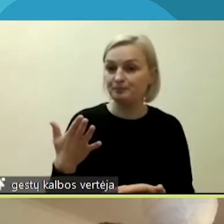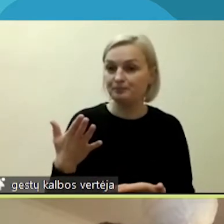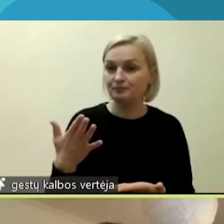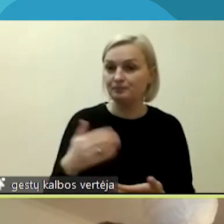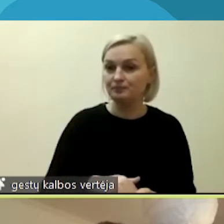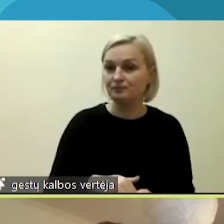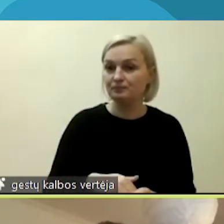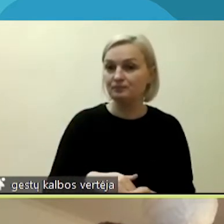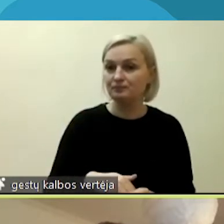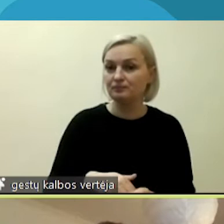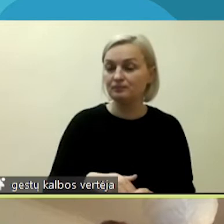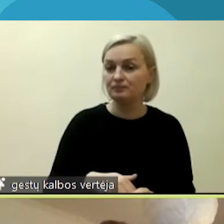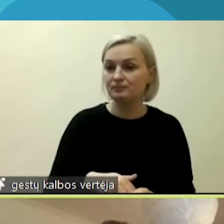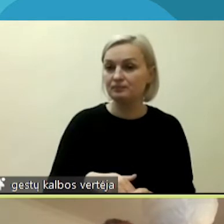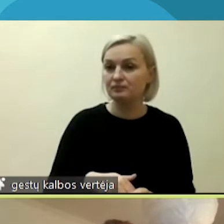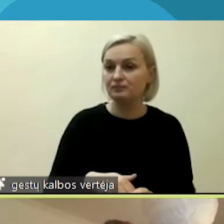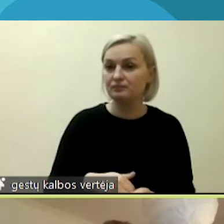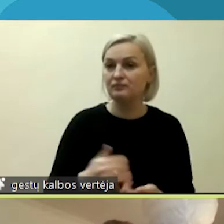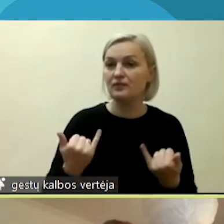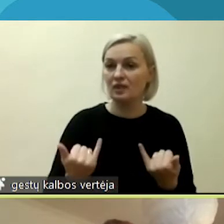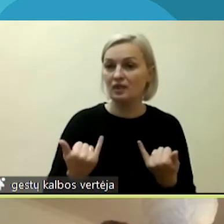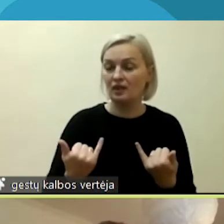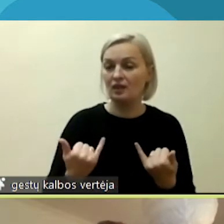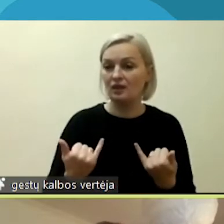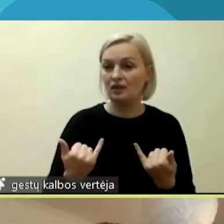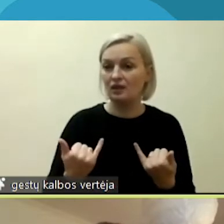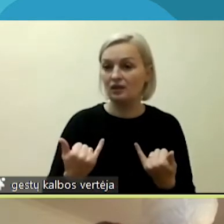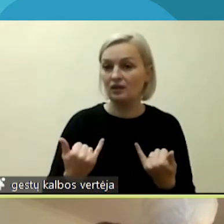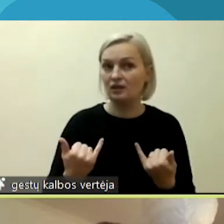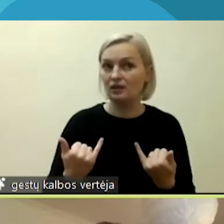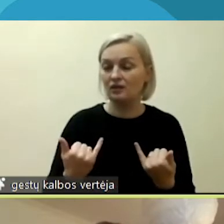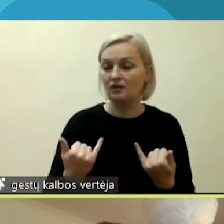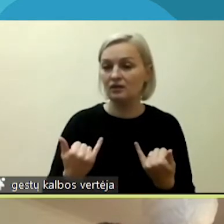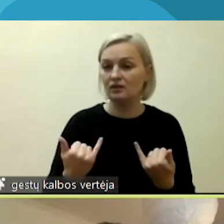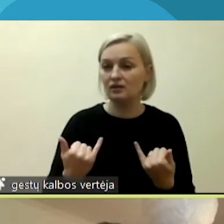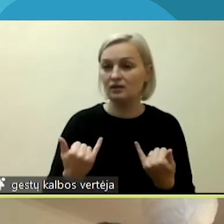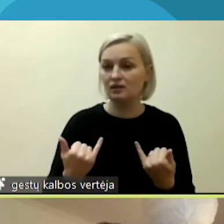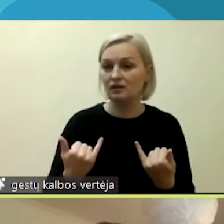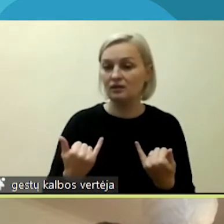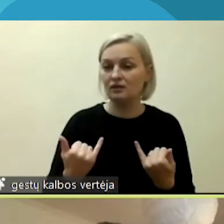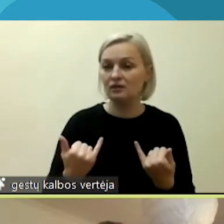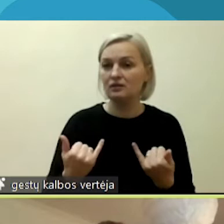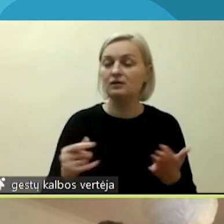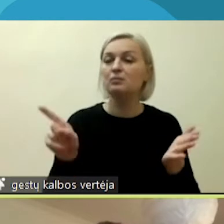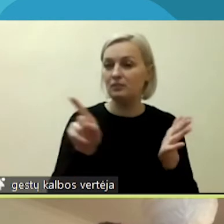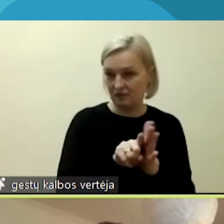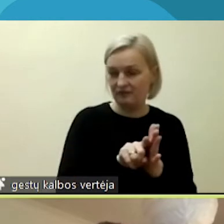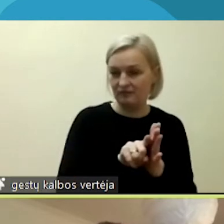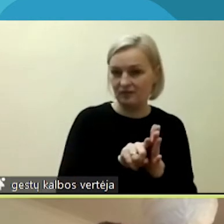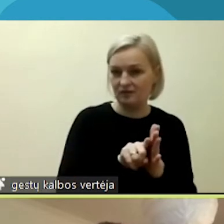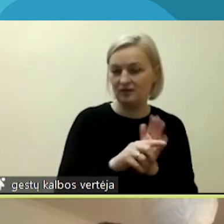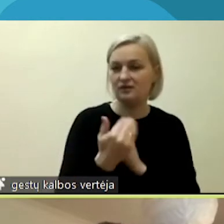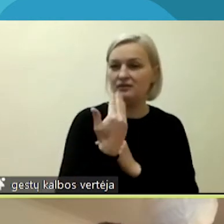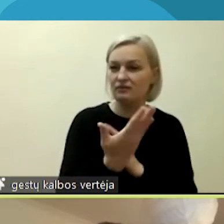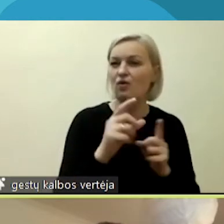Jau dabar yra privalomi dalykai, kurie